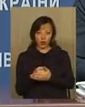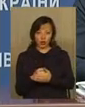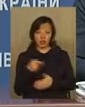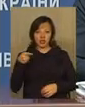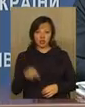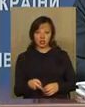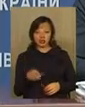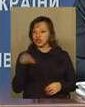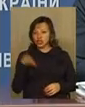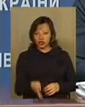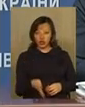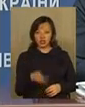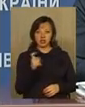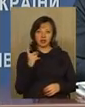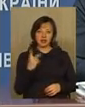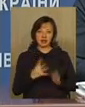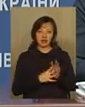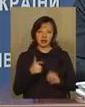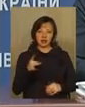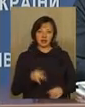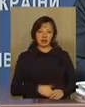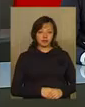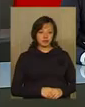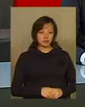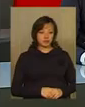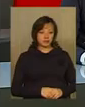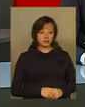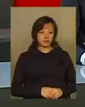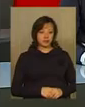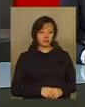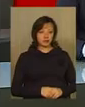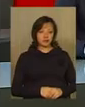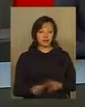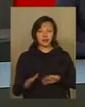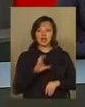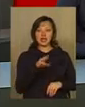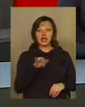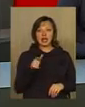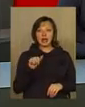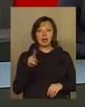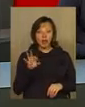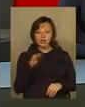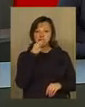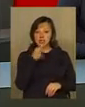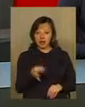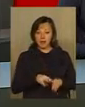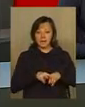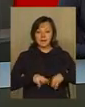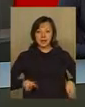до 4129 гривень. Сергій Тігіпко також зазначив, що